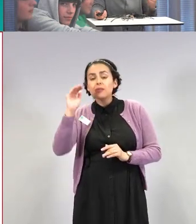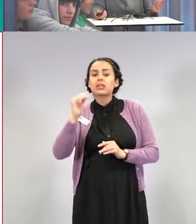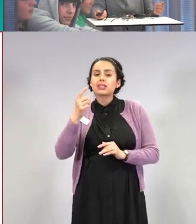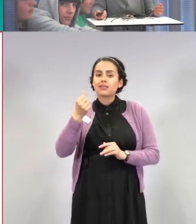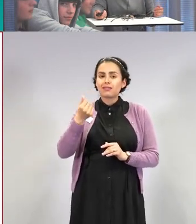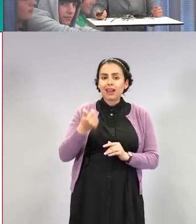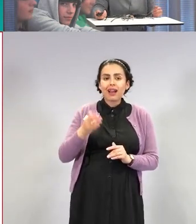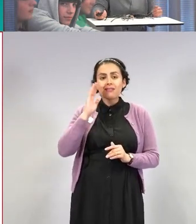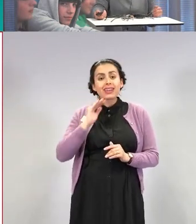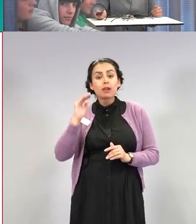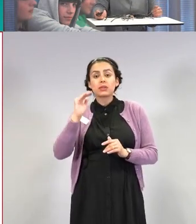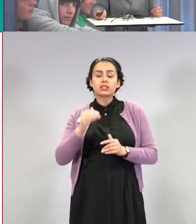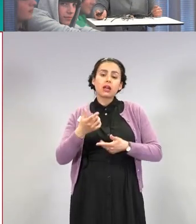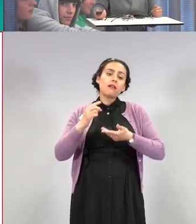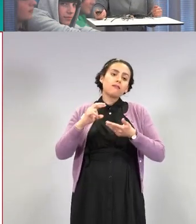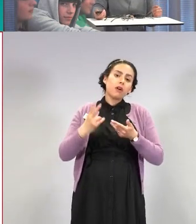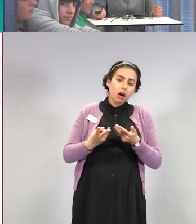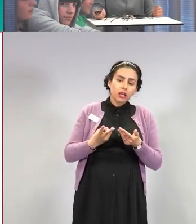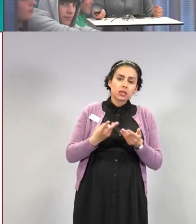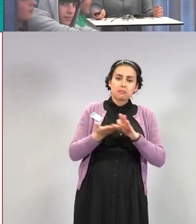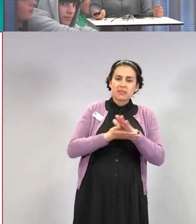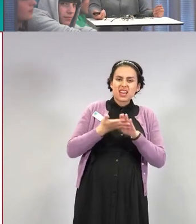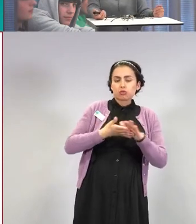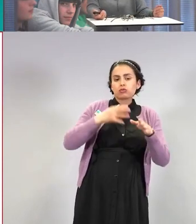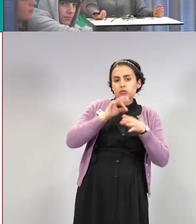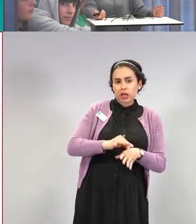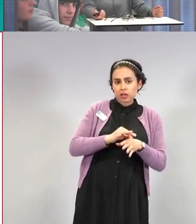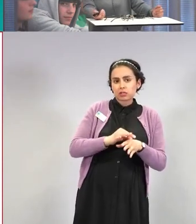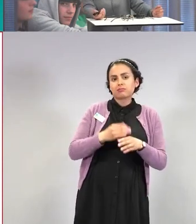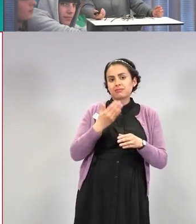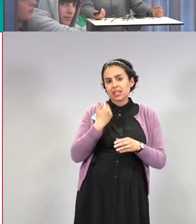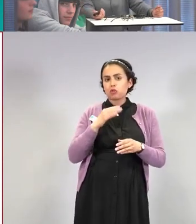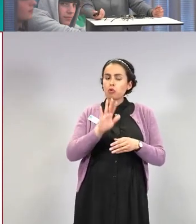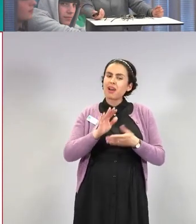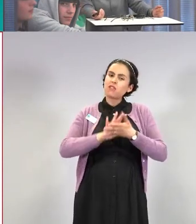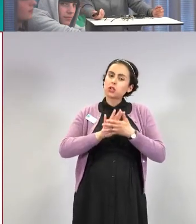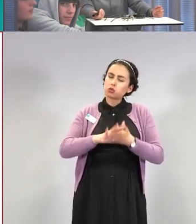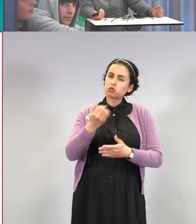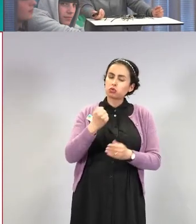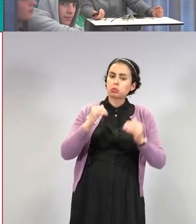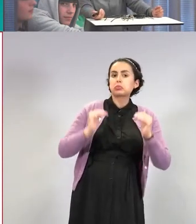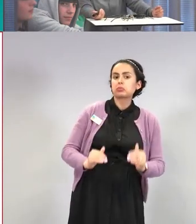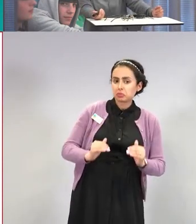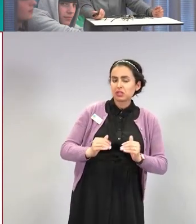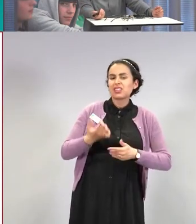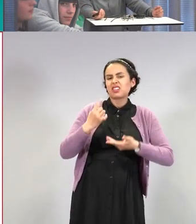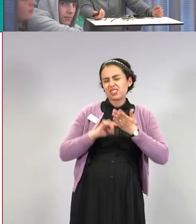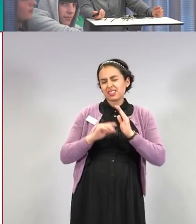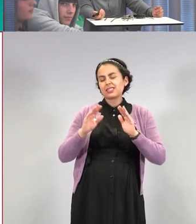immuunipuutteisista perussairaista, joille rokote toimii sitten valitettavasti vielä vähän huonommin.